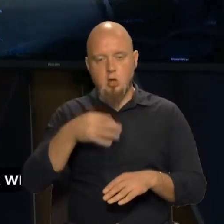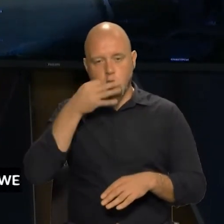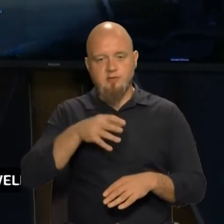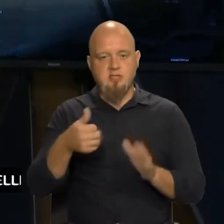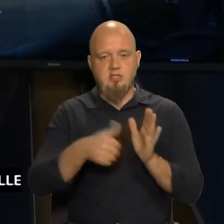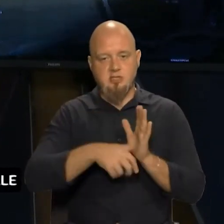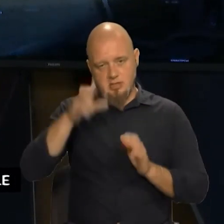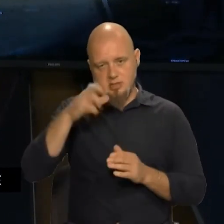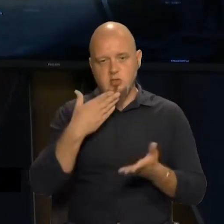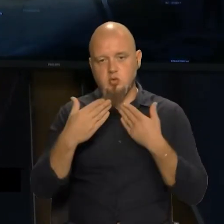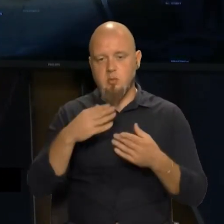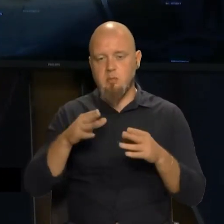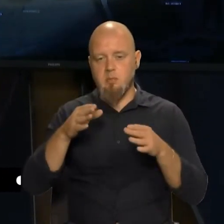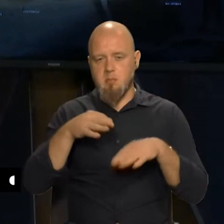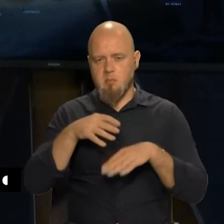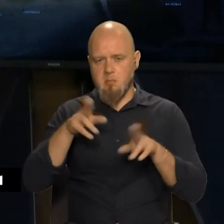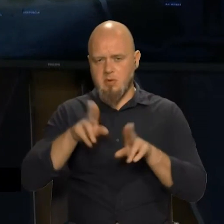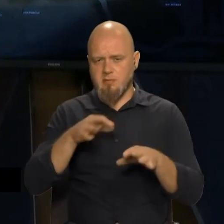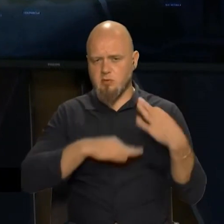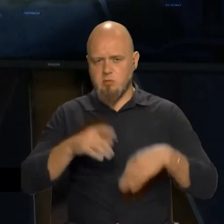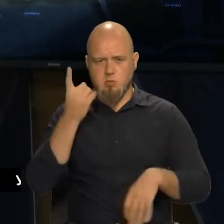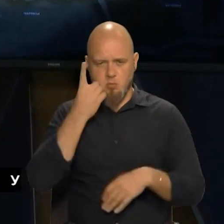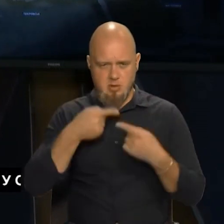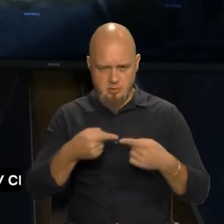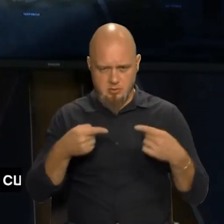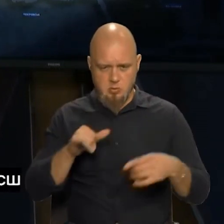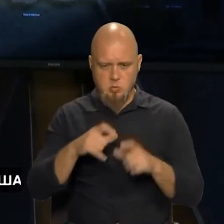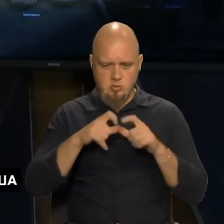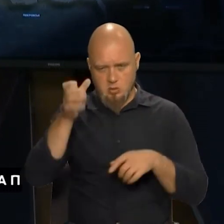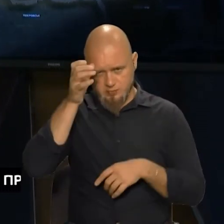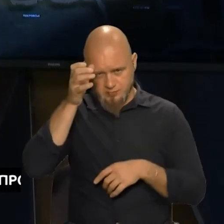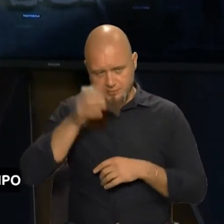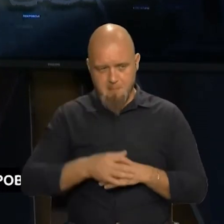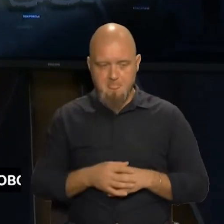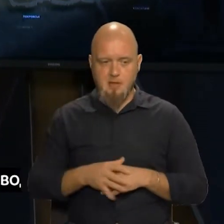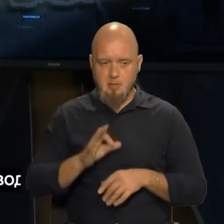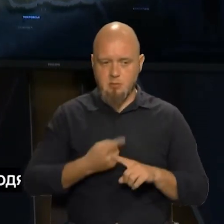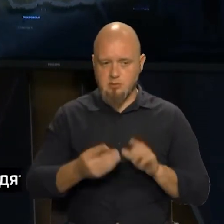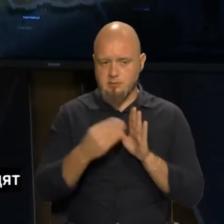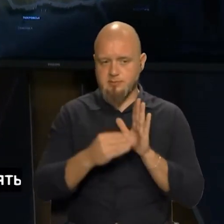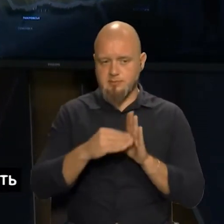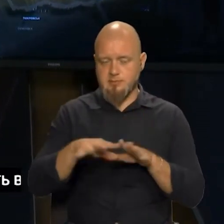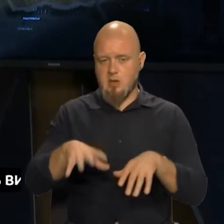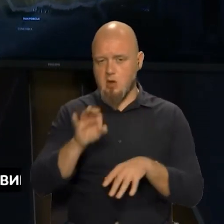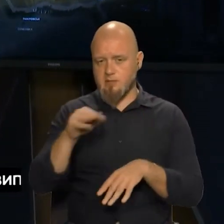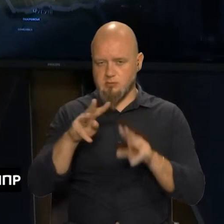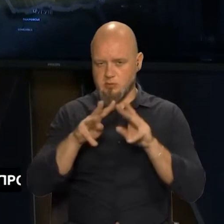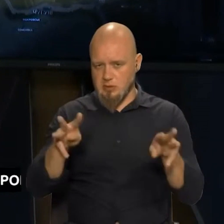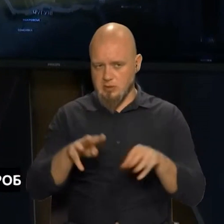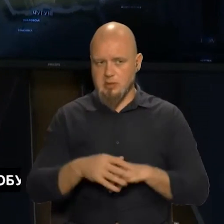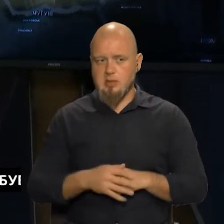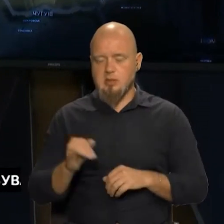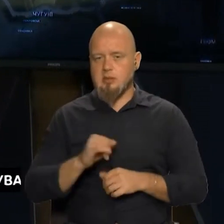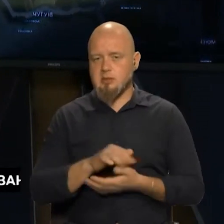щодо правил використання мобільних пристроїв у закладах освіти. Про це йдеться на офіційному сайті.